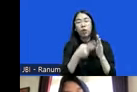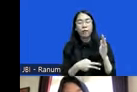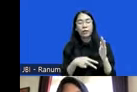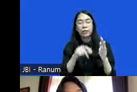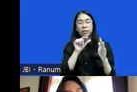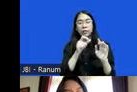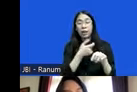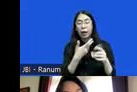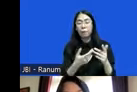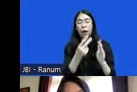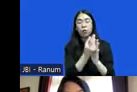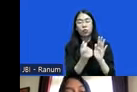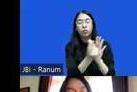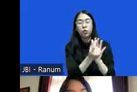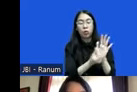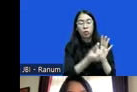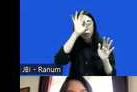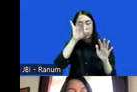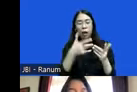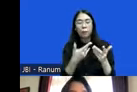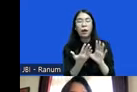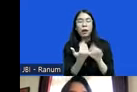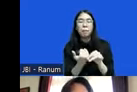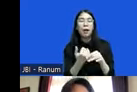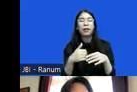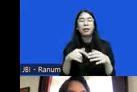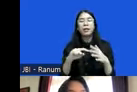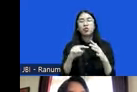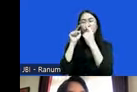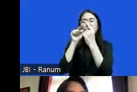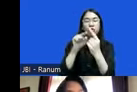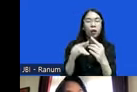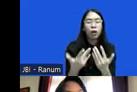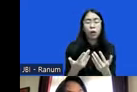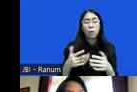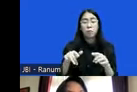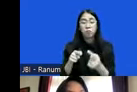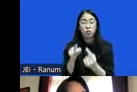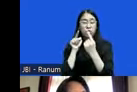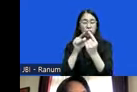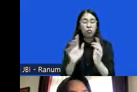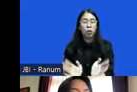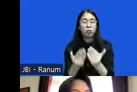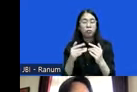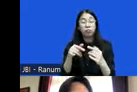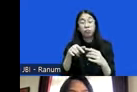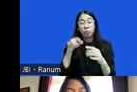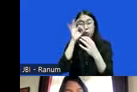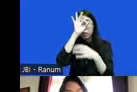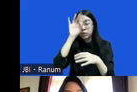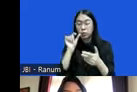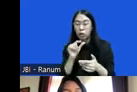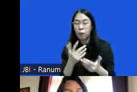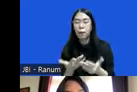kembalilah pada tujuannya apa sih tujuan dibentuknya polisi itu ya untuk memberikan keamanan ketertiban di